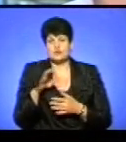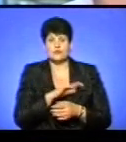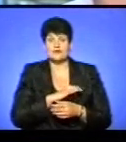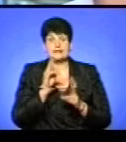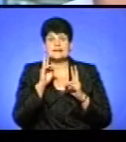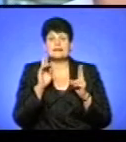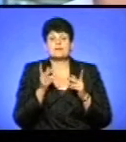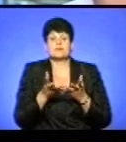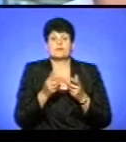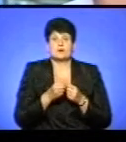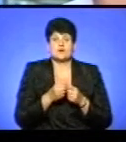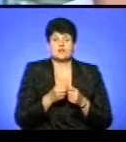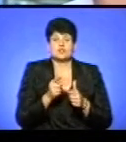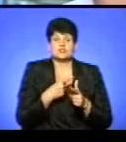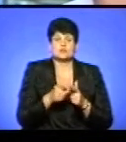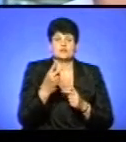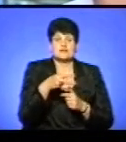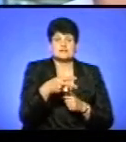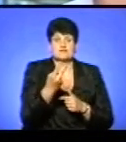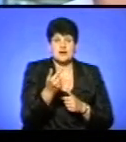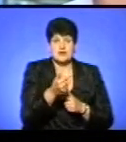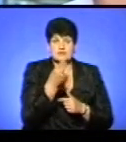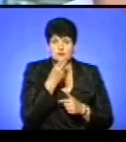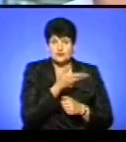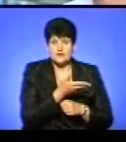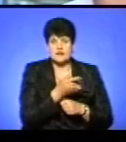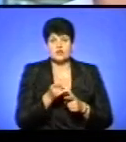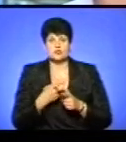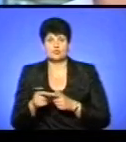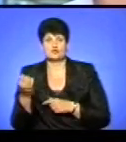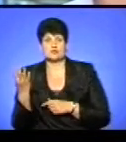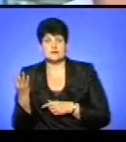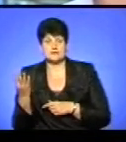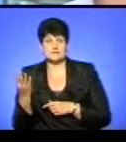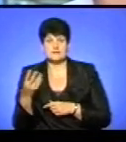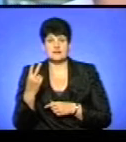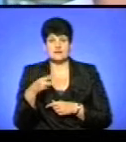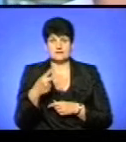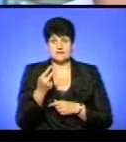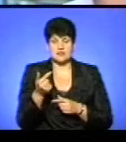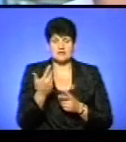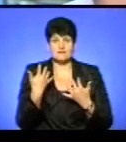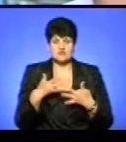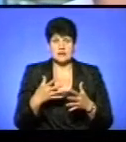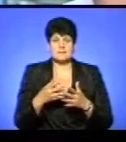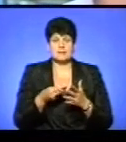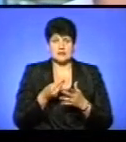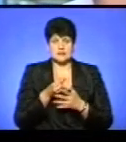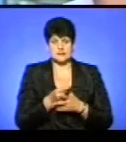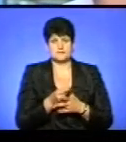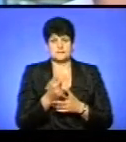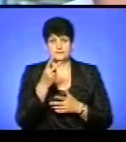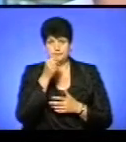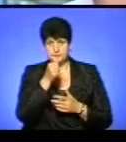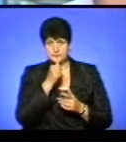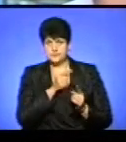знав, як мені рахувати, чи по 22 гривні за харчування, чи по 14. 22 гривні я вже платила ці місяці, оцих останніх